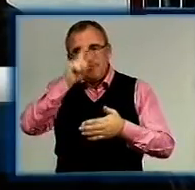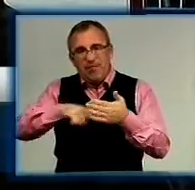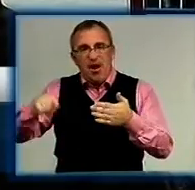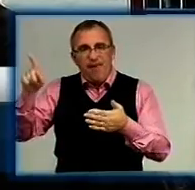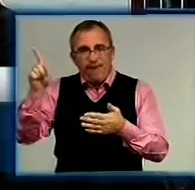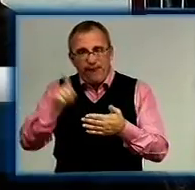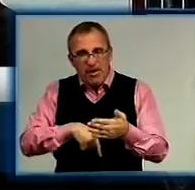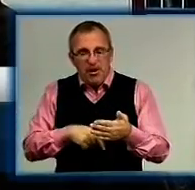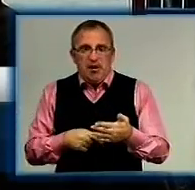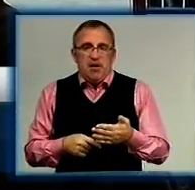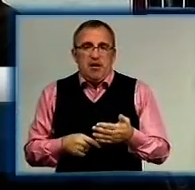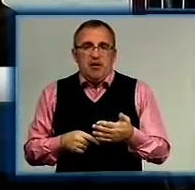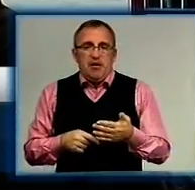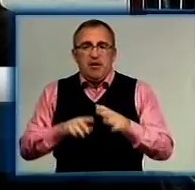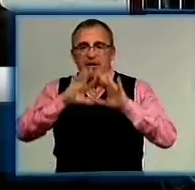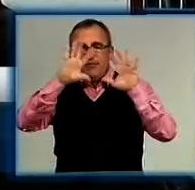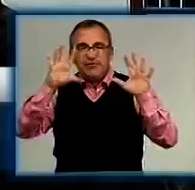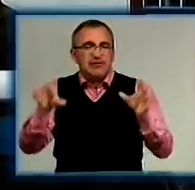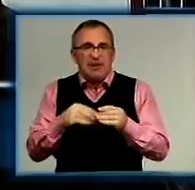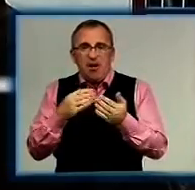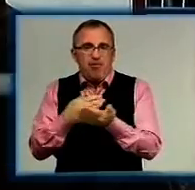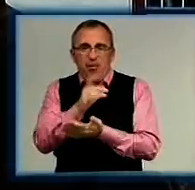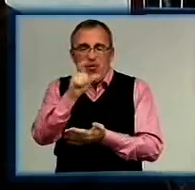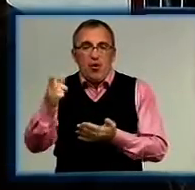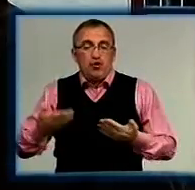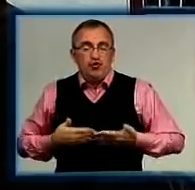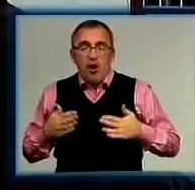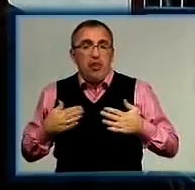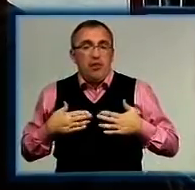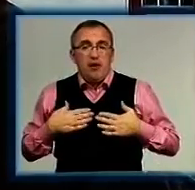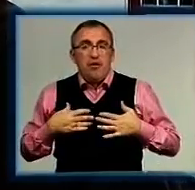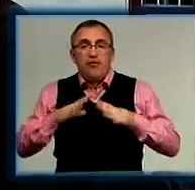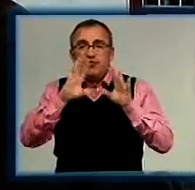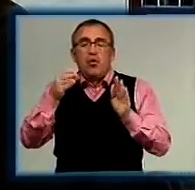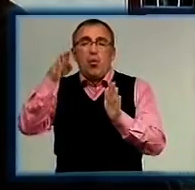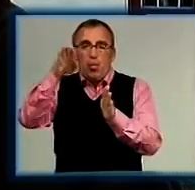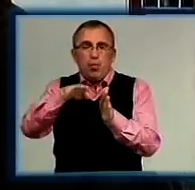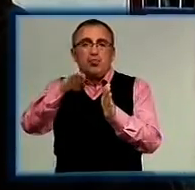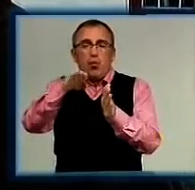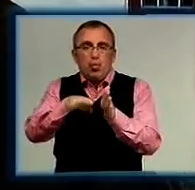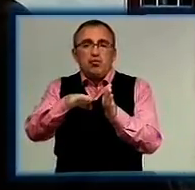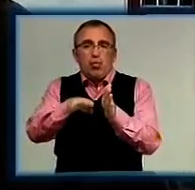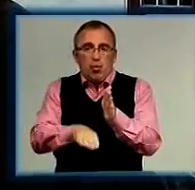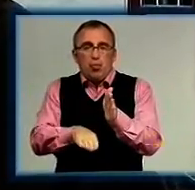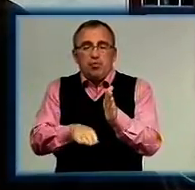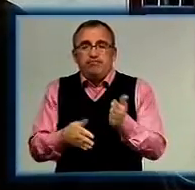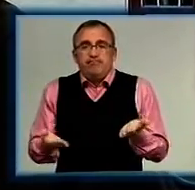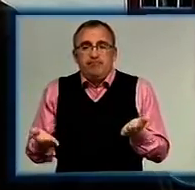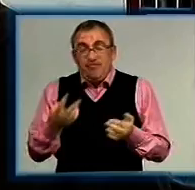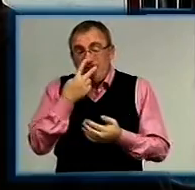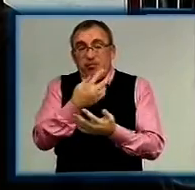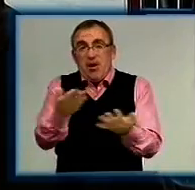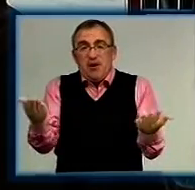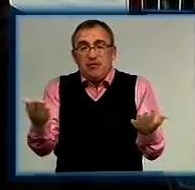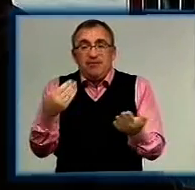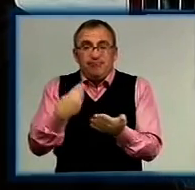всіх політиків. Життя наше все хуже і хуже стає. Ну, ви бачите,